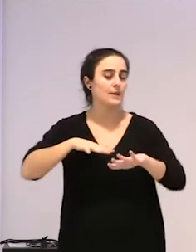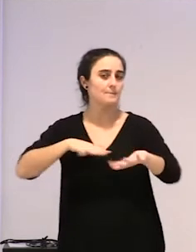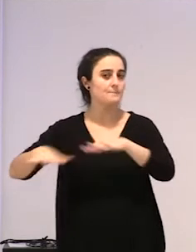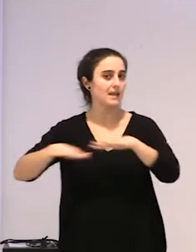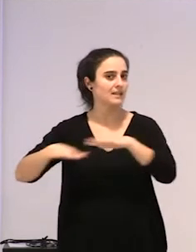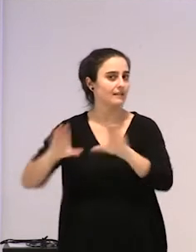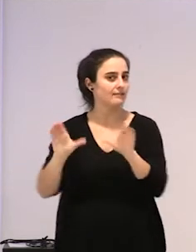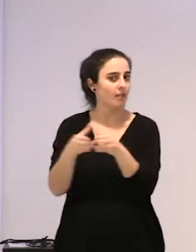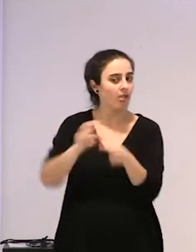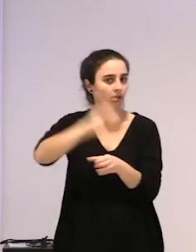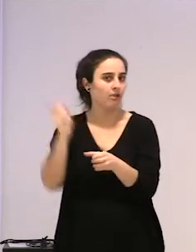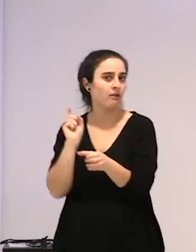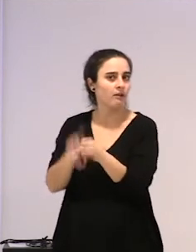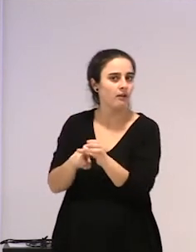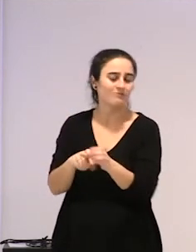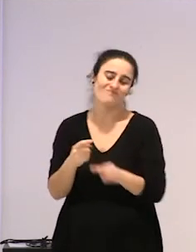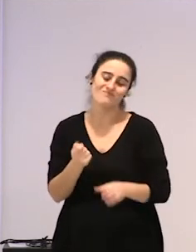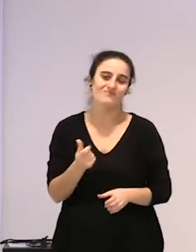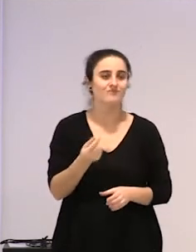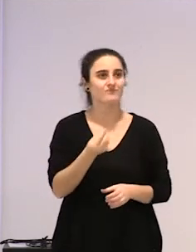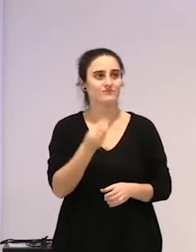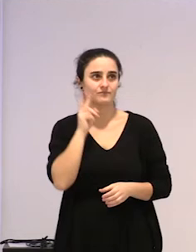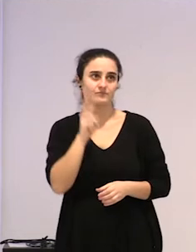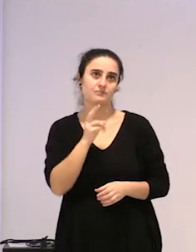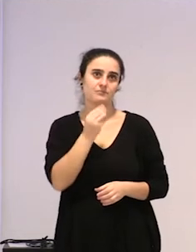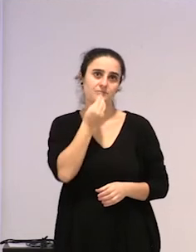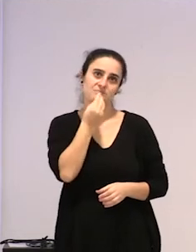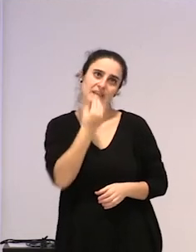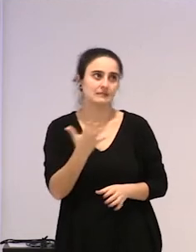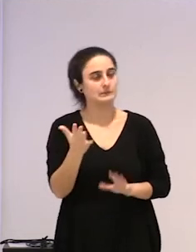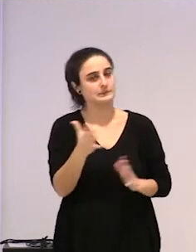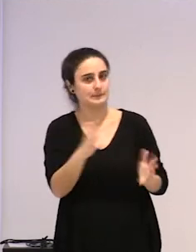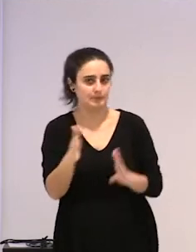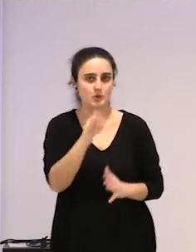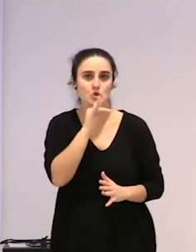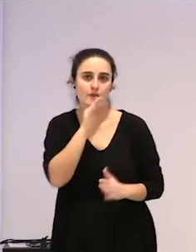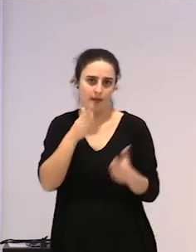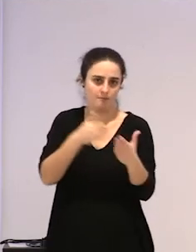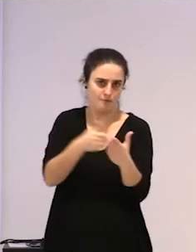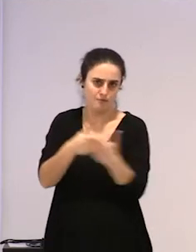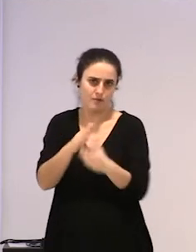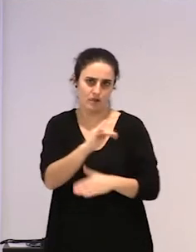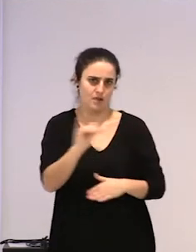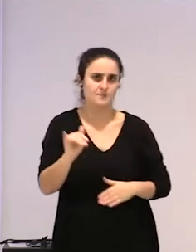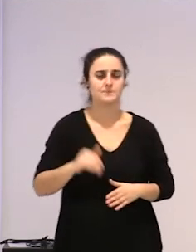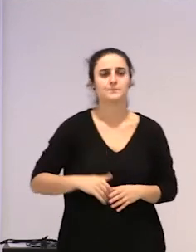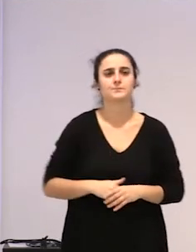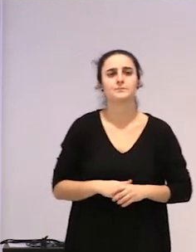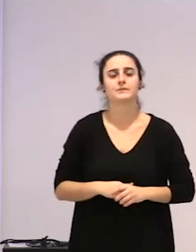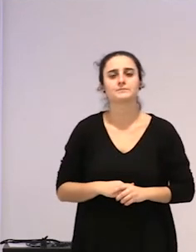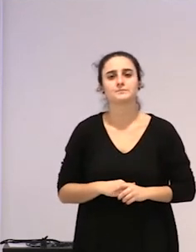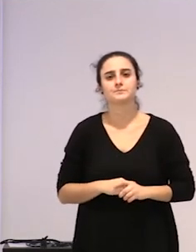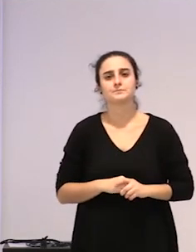ez dagoela, hain hondo ikusia, ez, edo, bueno, oraindik daudela, oztopoak zentzu horretan. Bale,